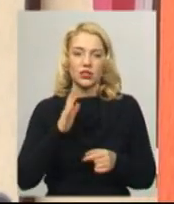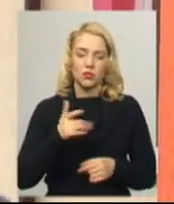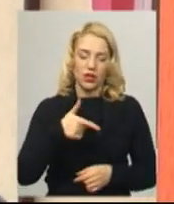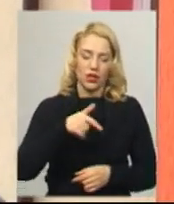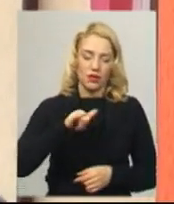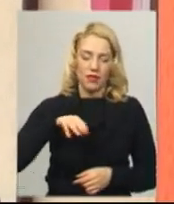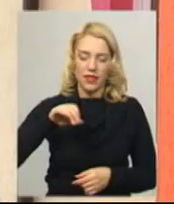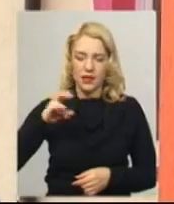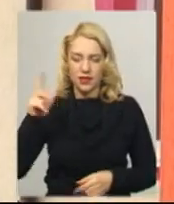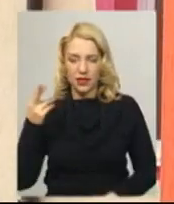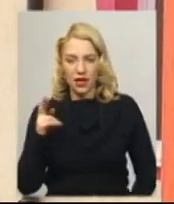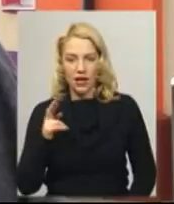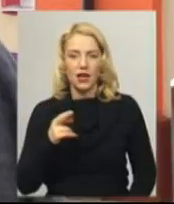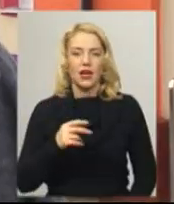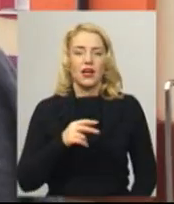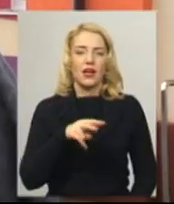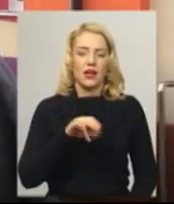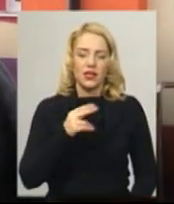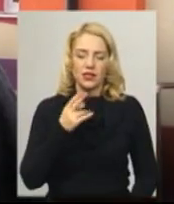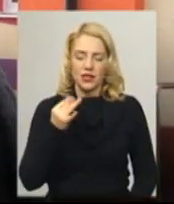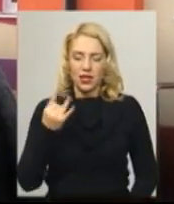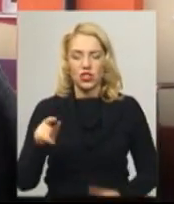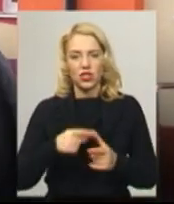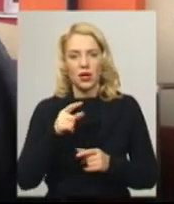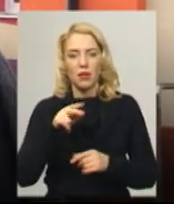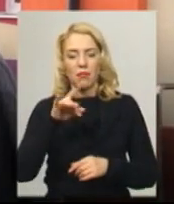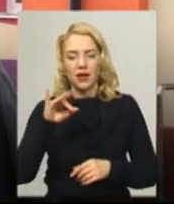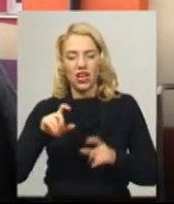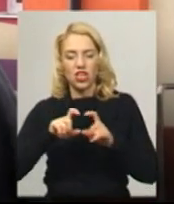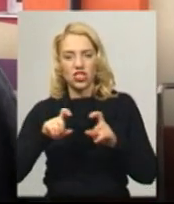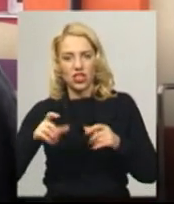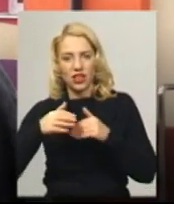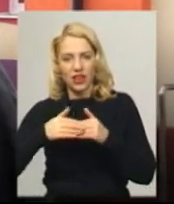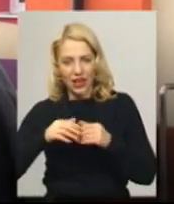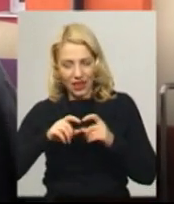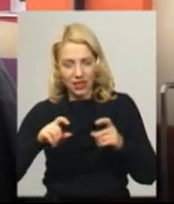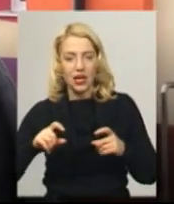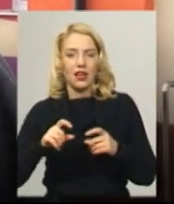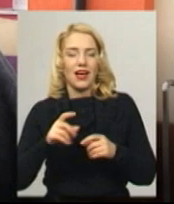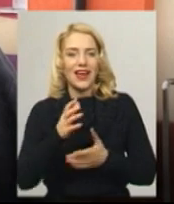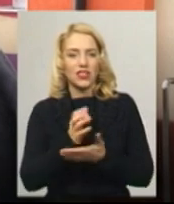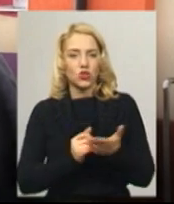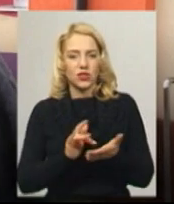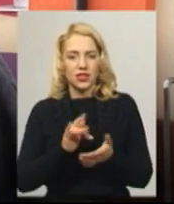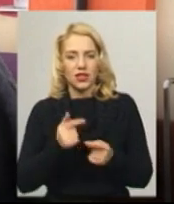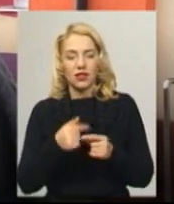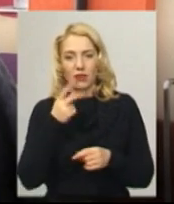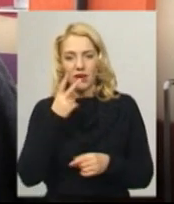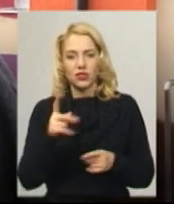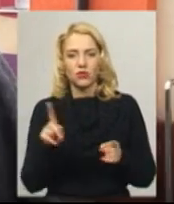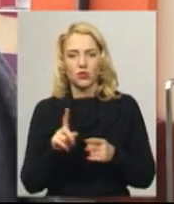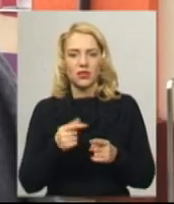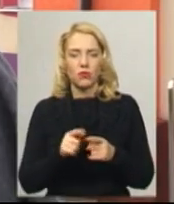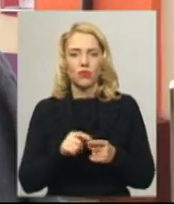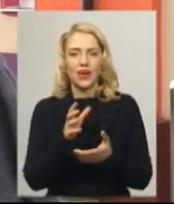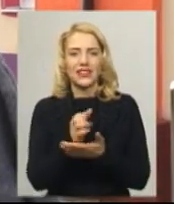ліцей, чи це буде міжшкільний ресурсний центр. Ми бачимо майбутнє нашого закладу, щоб це був міжшкільний